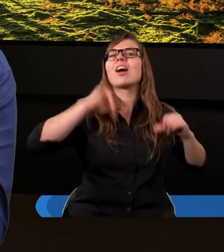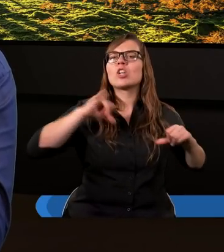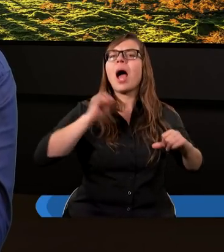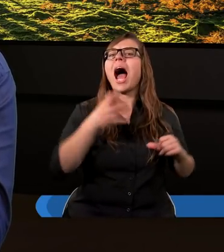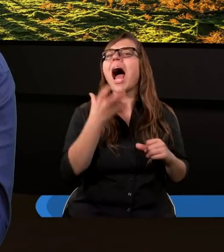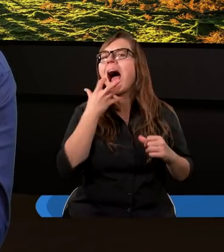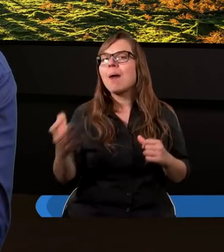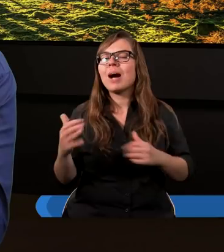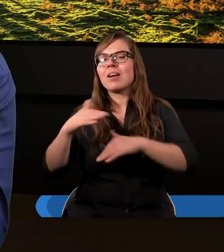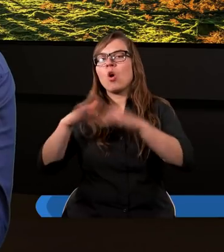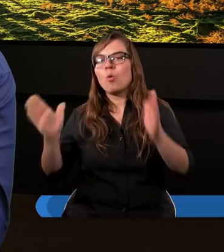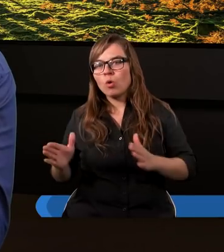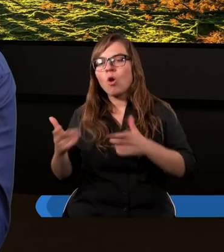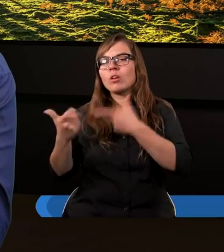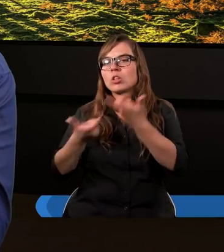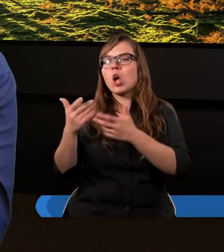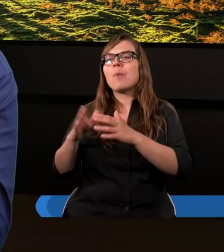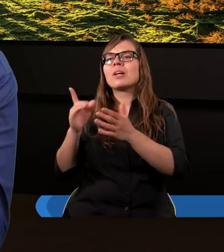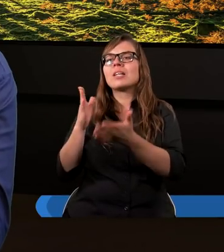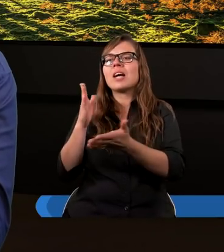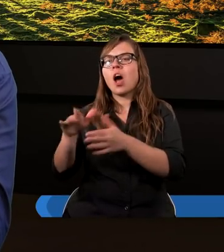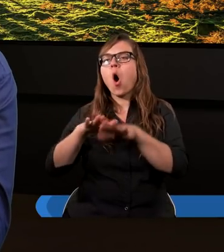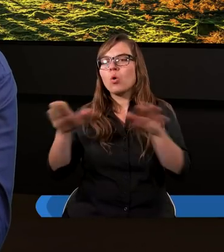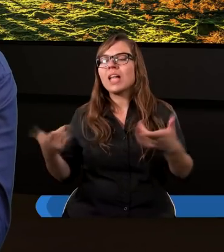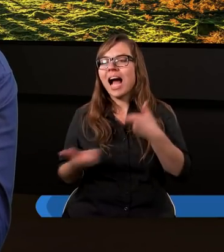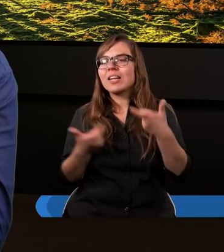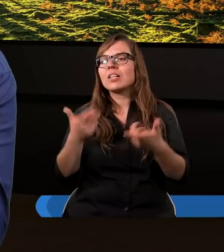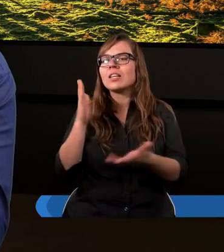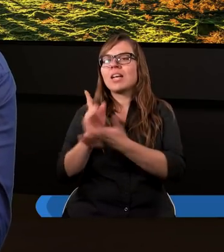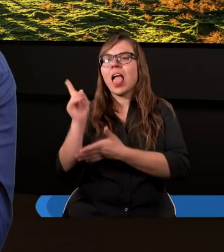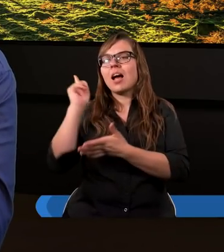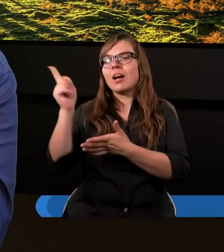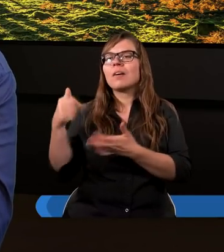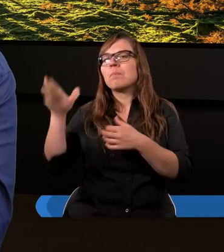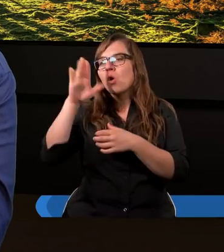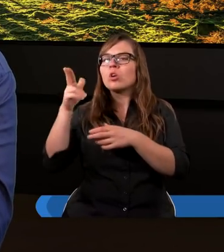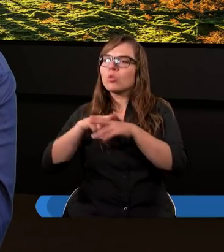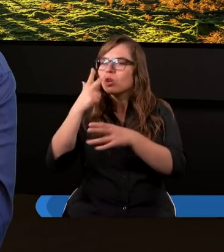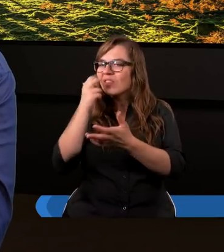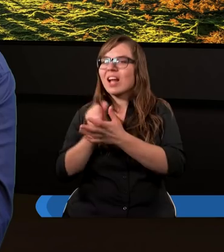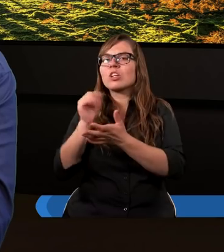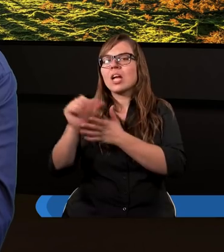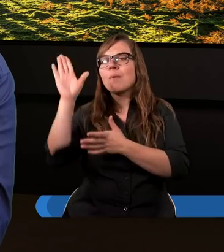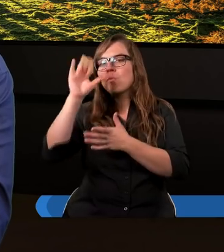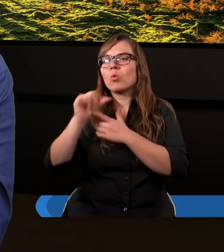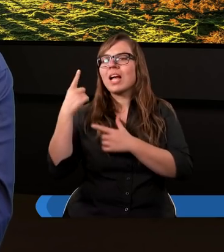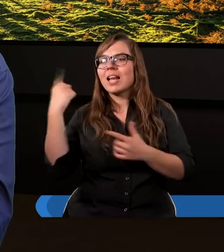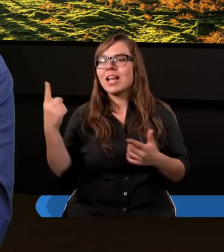a Abraham zostawiał skromne często ołtarze, które świadczyły o tym, że Bóg jest jeden